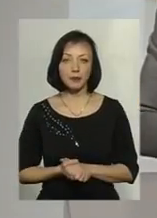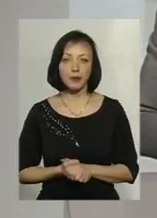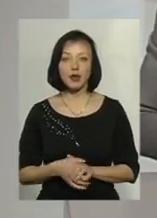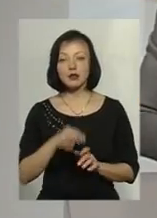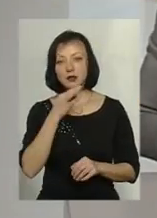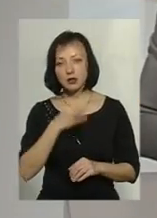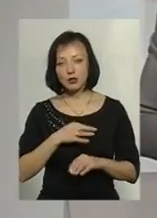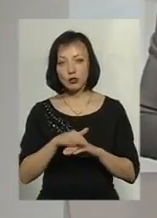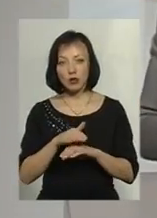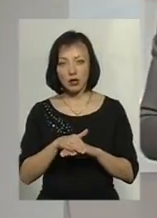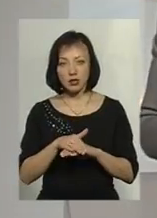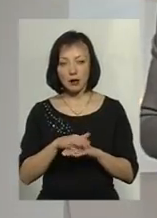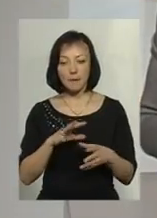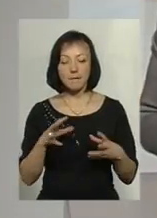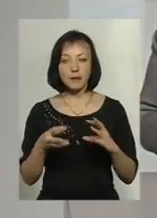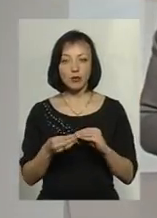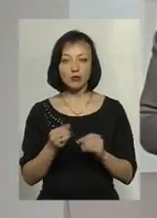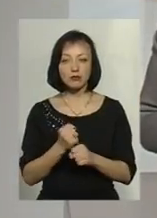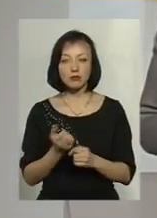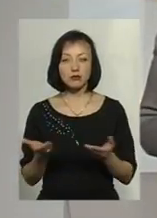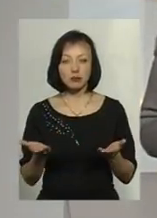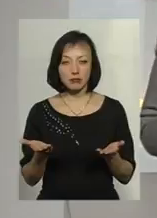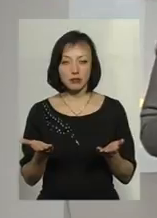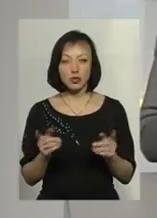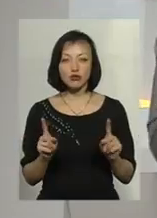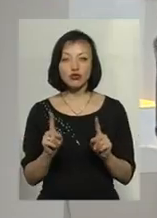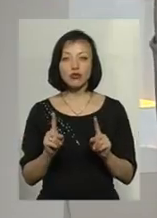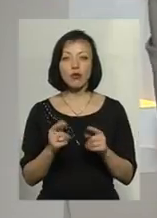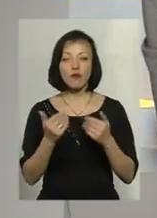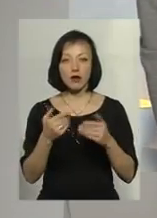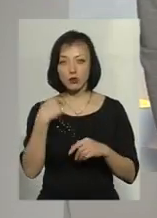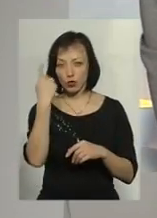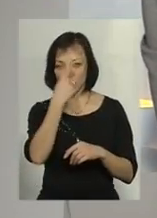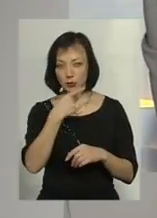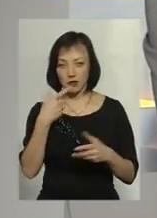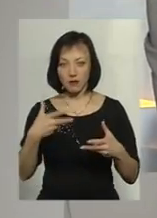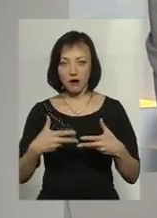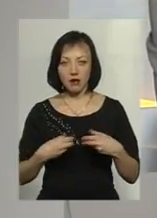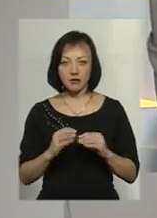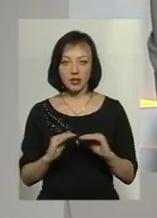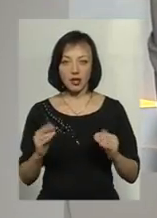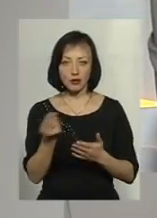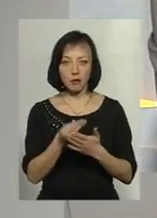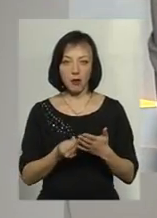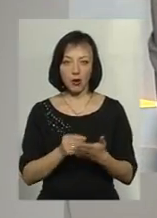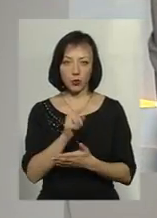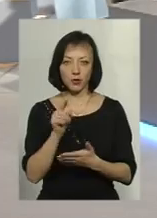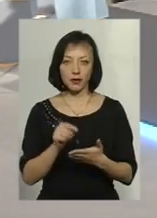Скажіть, будь ласка, підсумки підбили. Що у вас особисто вразило в дитячих мальонках?